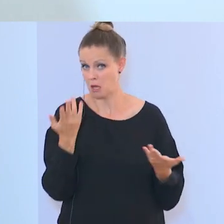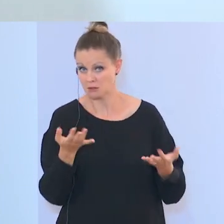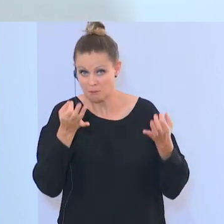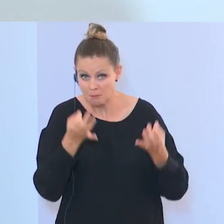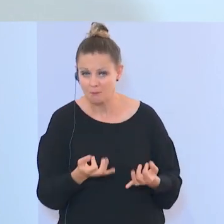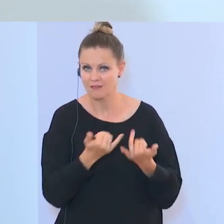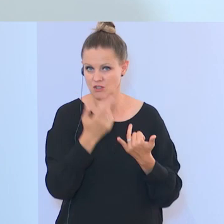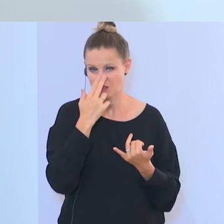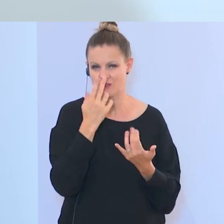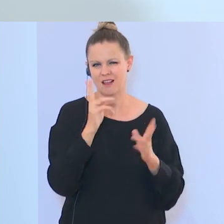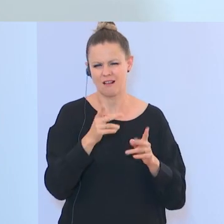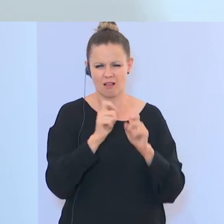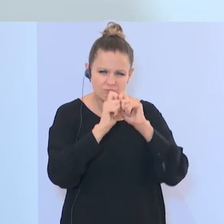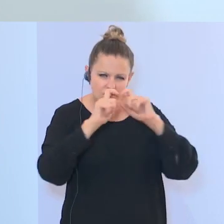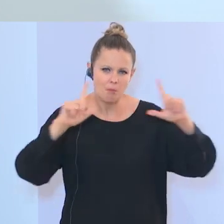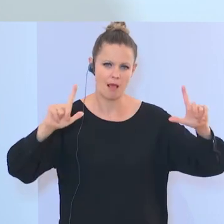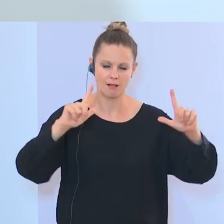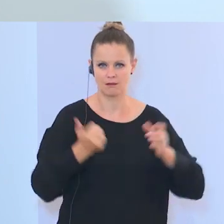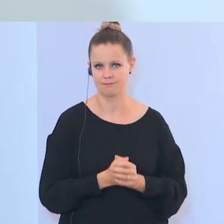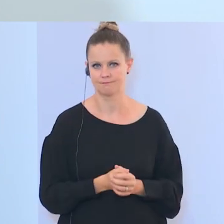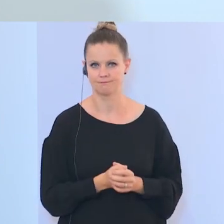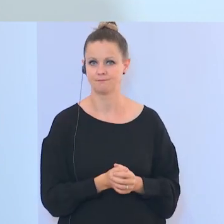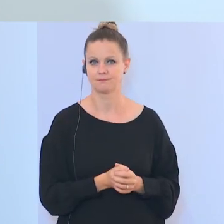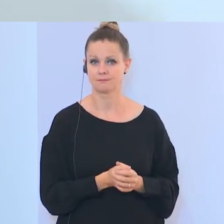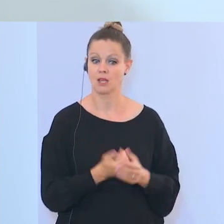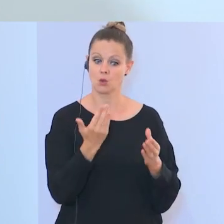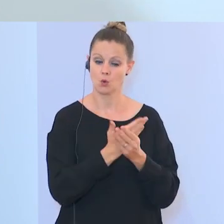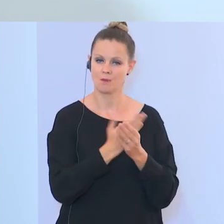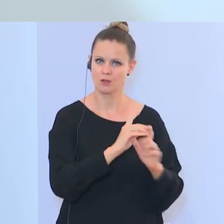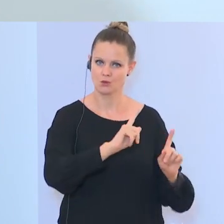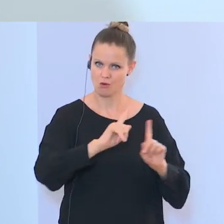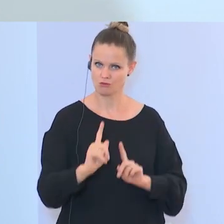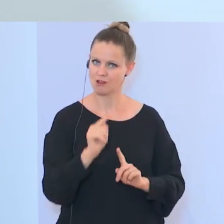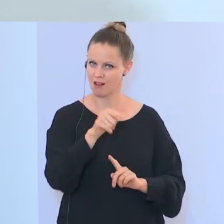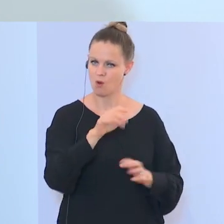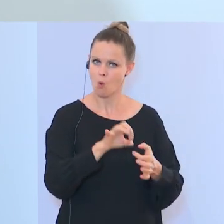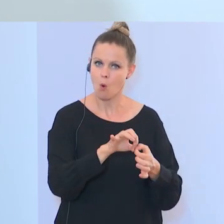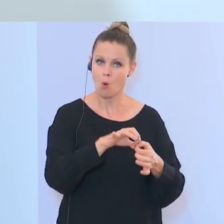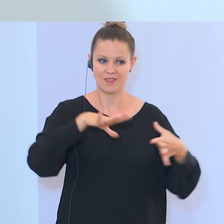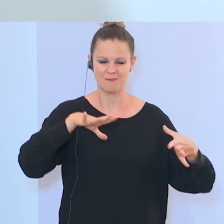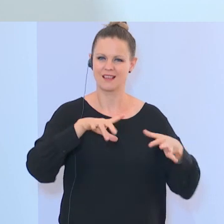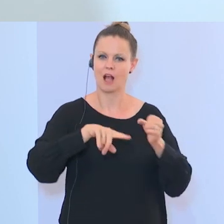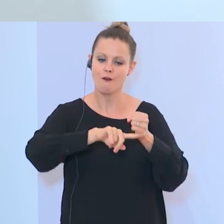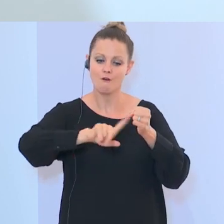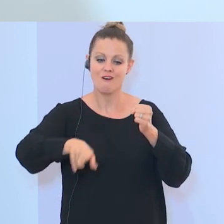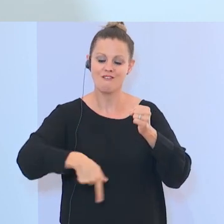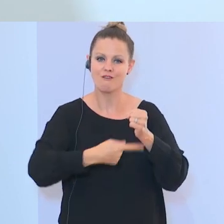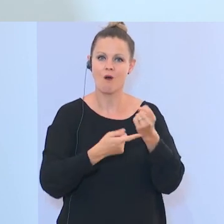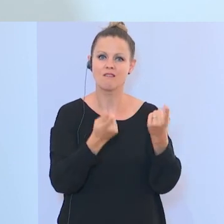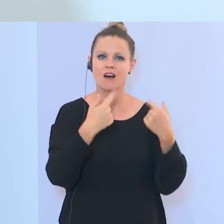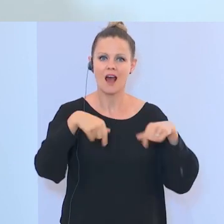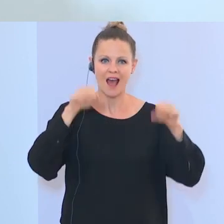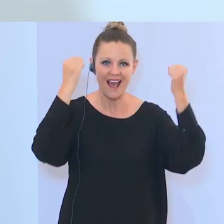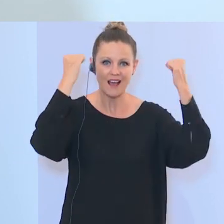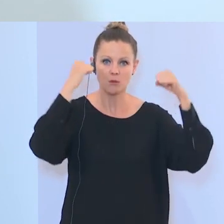vielleicht ein bisschen was darunter vorstellen können. Die Dokumentationsstelle ist ein unabhängiger Fonds der Republik Österreich